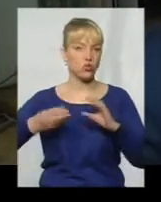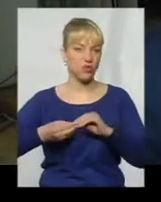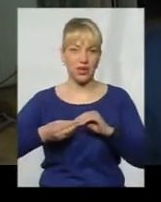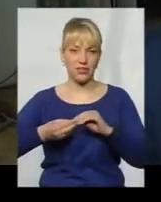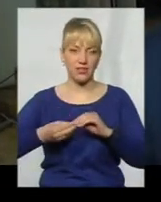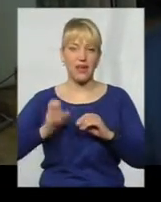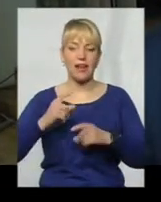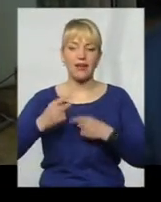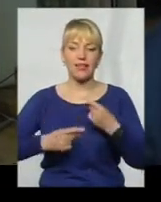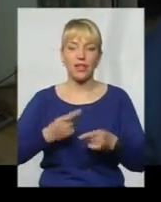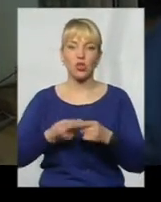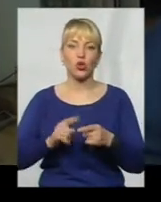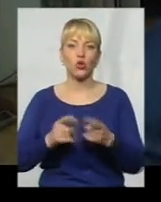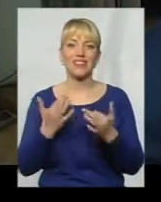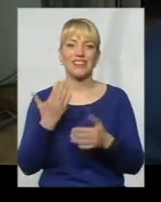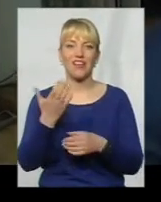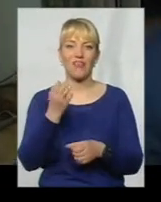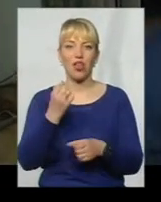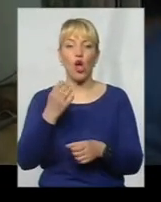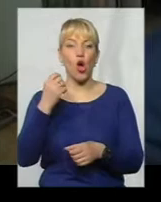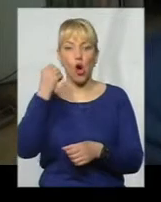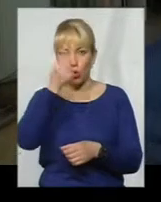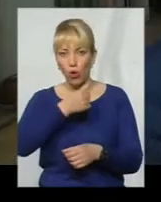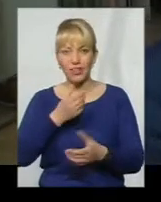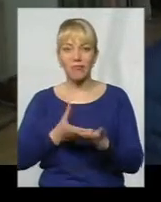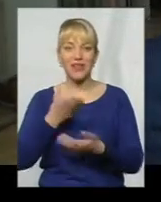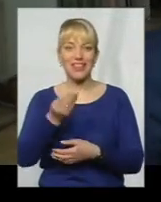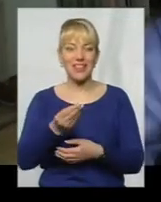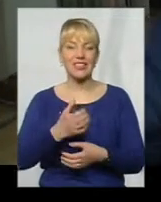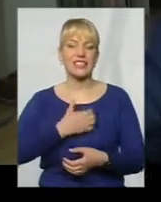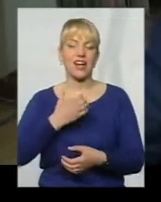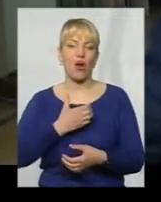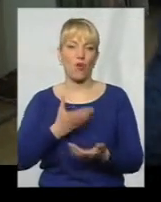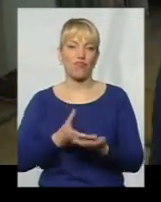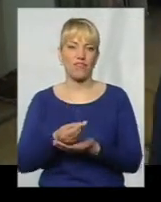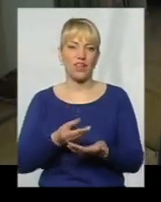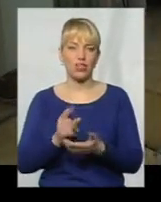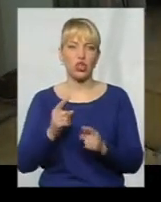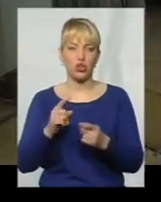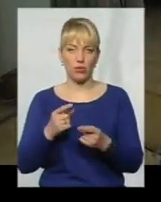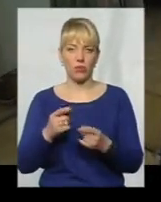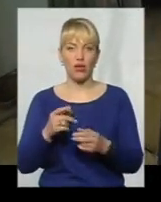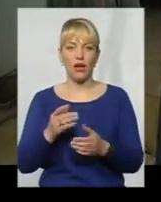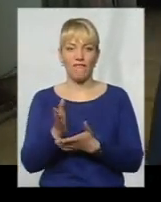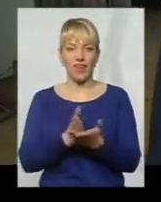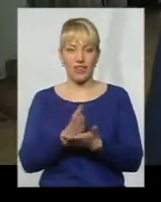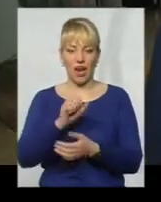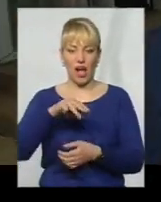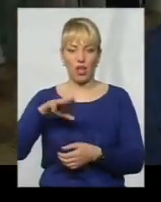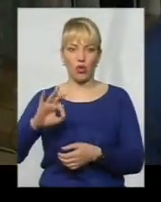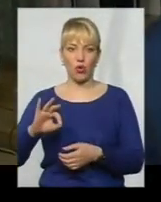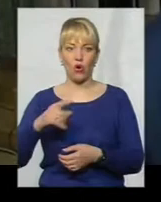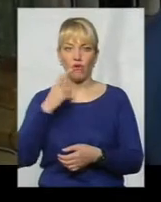як наслідок того, скільки років ви платили страховий внесок, а не де ви займалися. Чому, коли прийдуть, наприклад, в артеранні АТО і скажуть, там